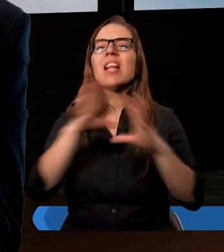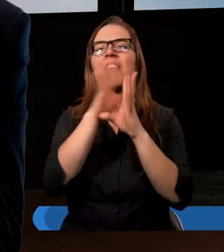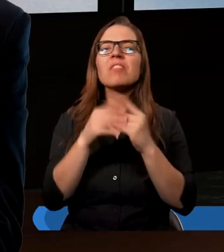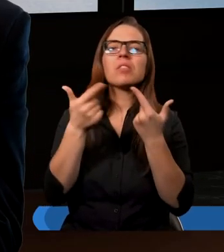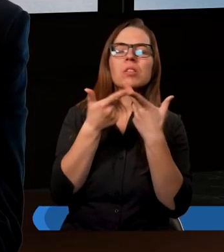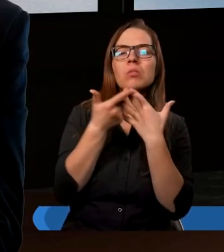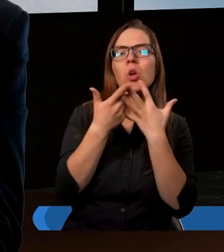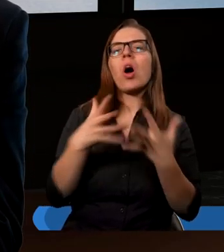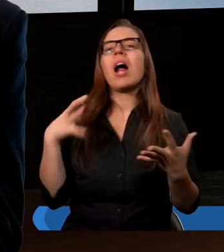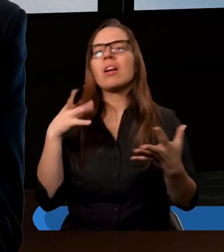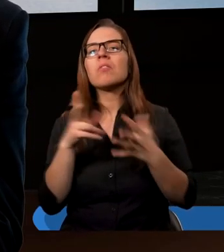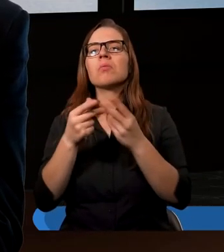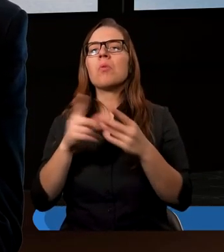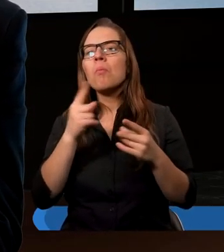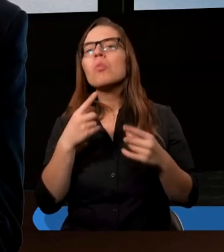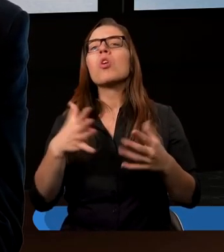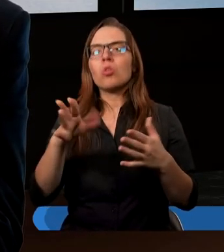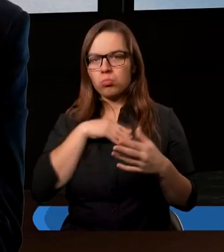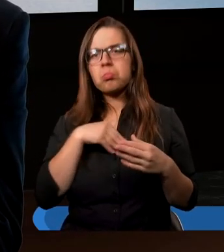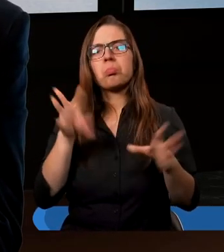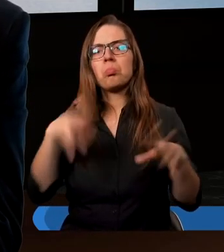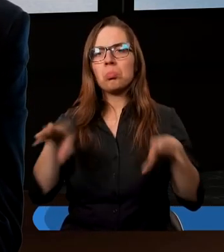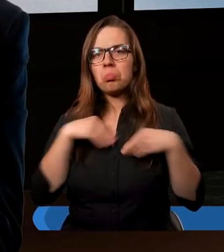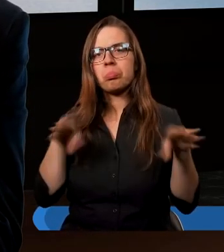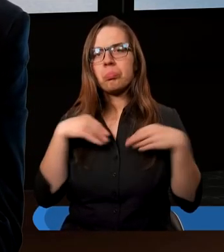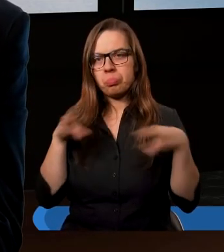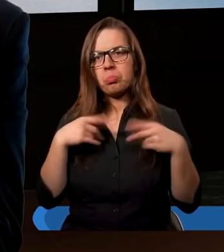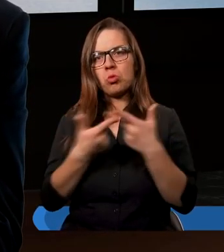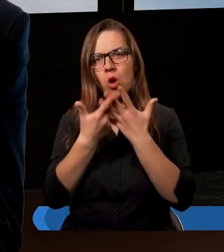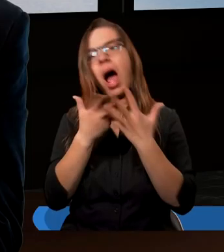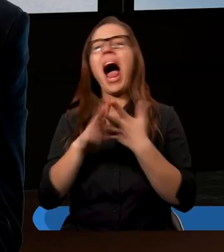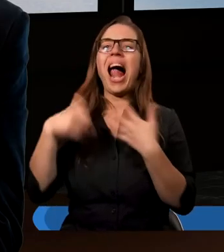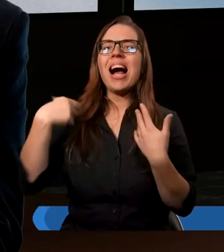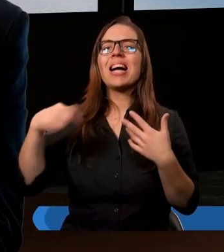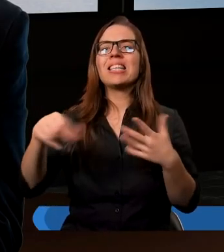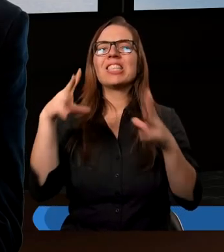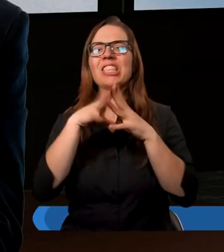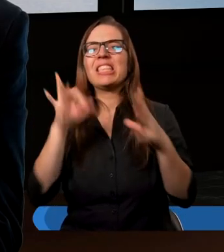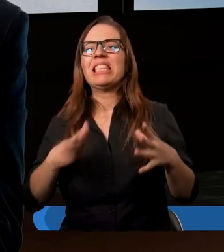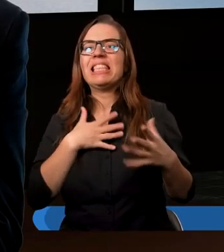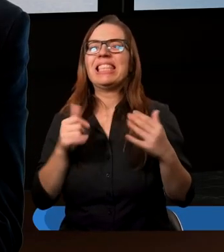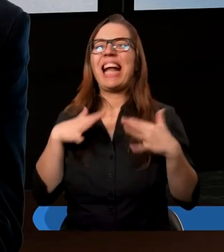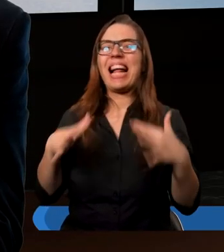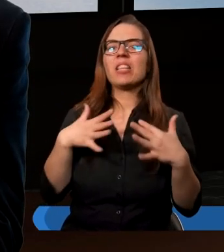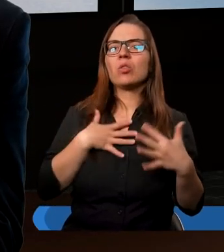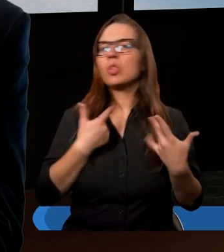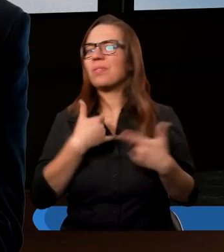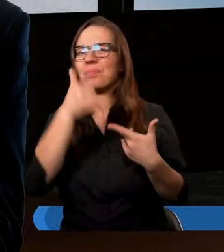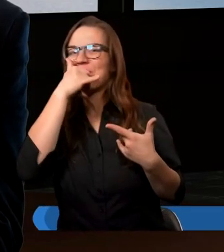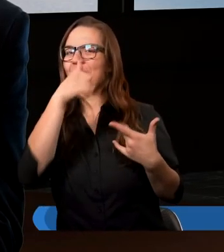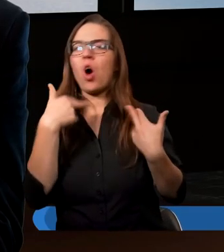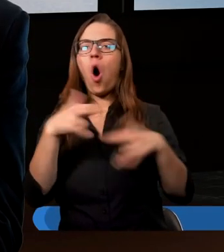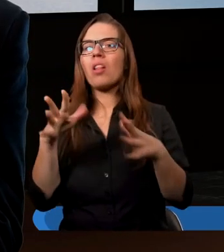spełniał poza jednym. Ta dziesięcina to dla niego to jest próba taka. Nie to za dużo. To on nie jest w stanie oddać tej